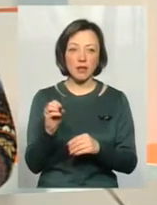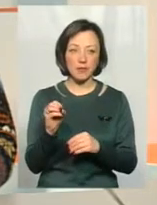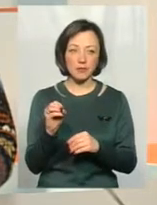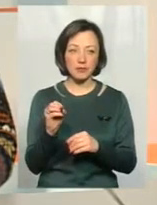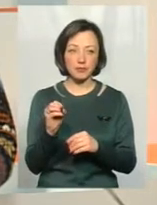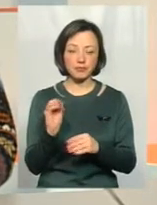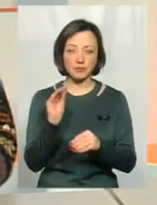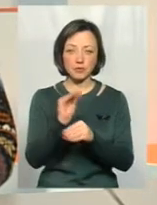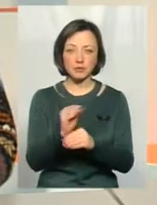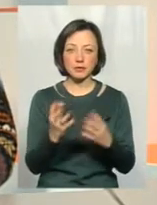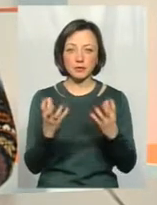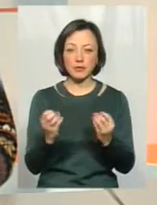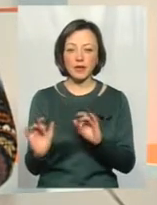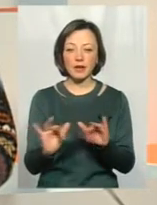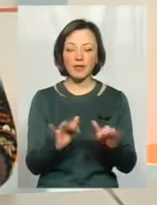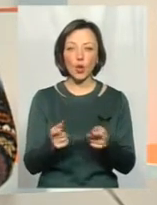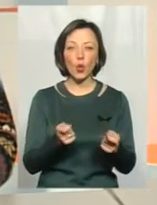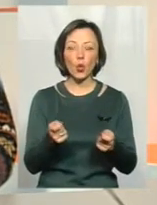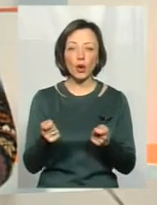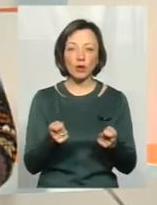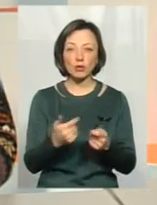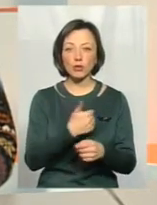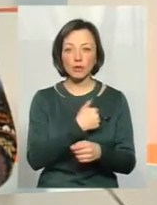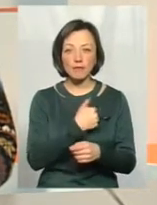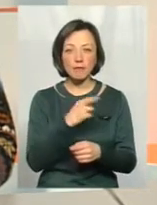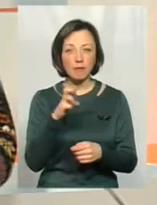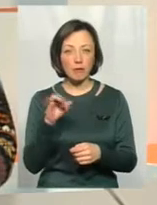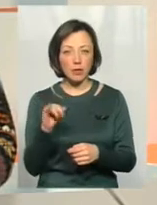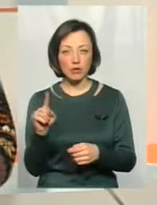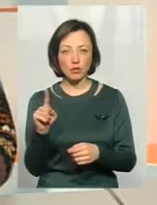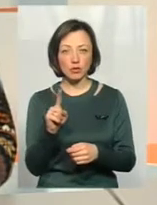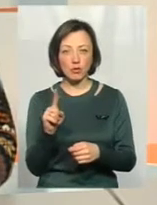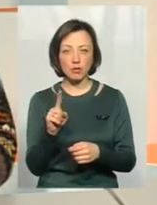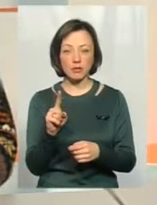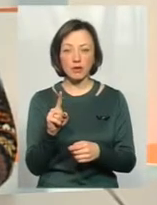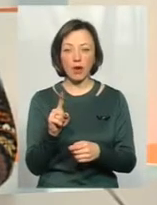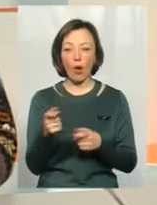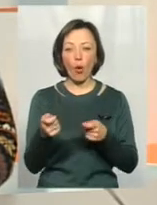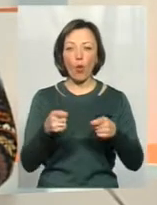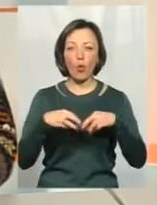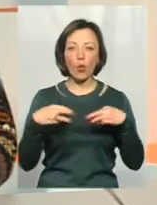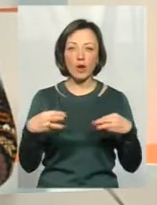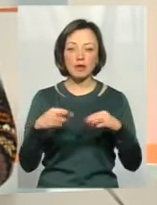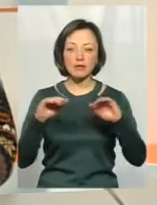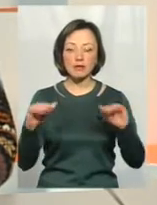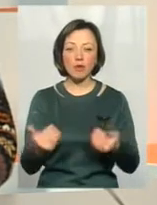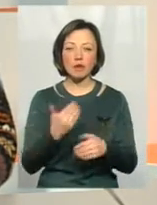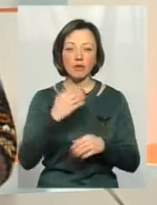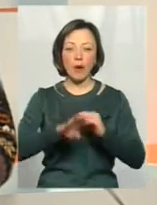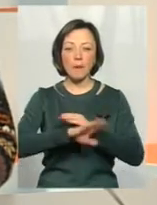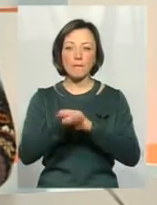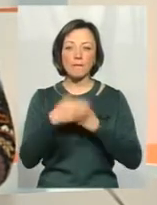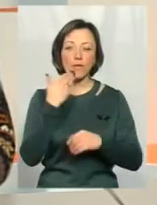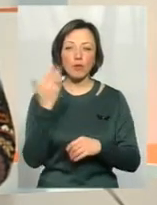дій уріду, я б хотів, щоб все-таки вони збавили популістичні гасла, які